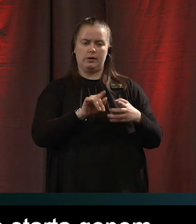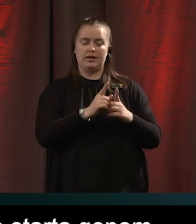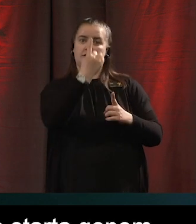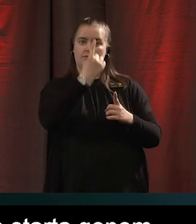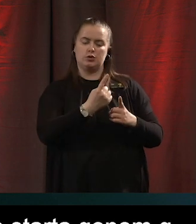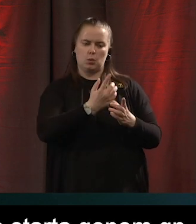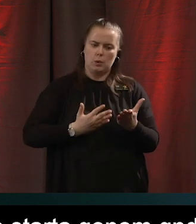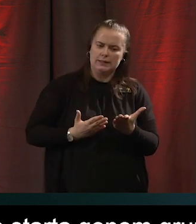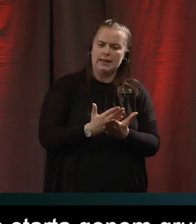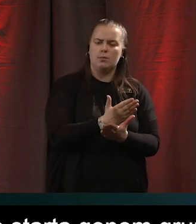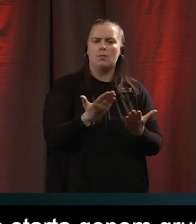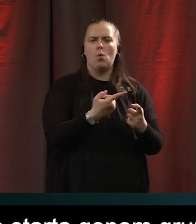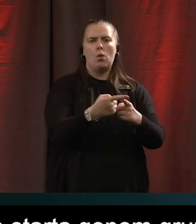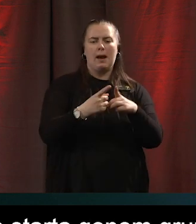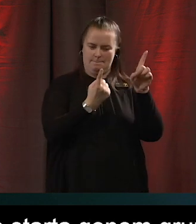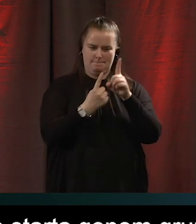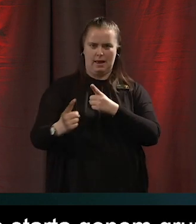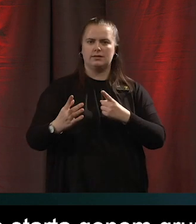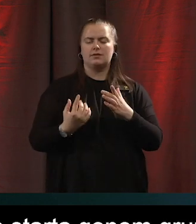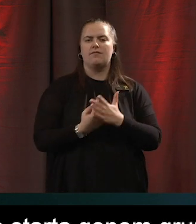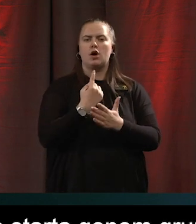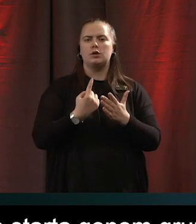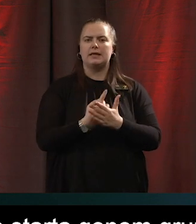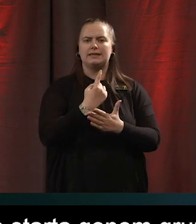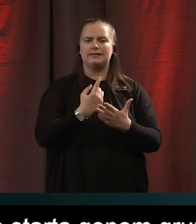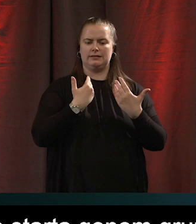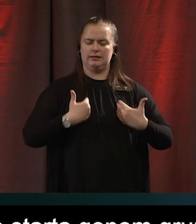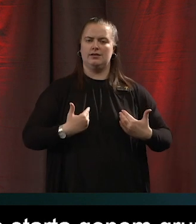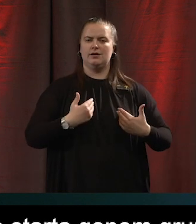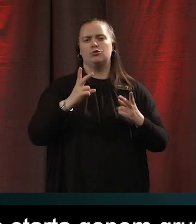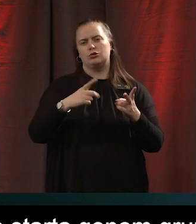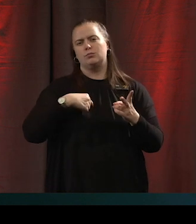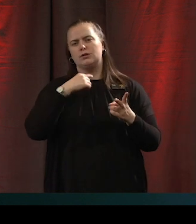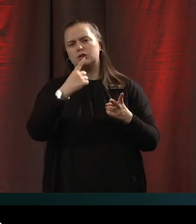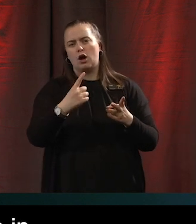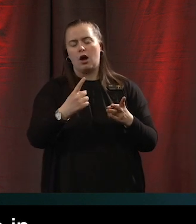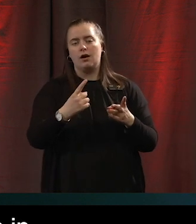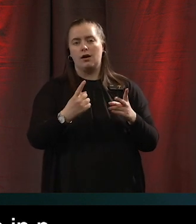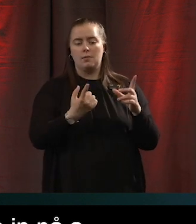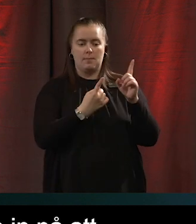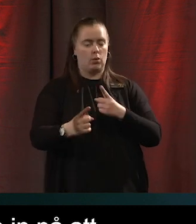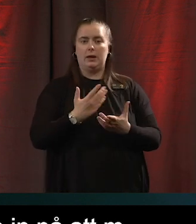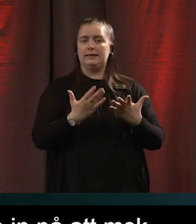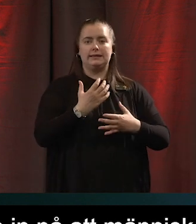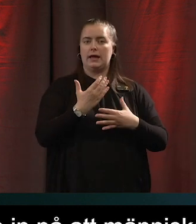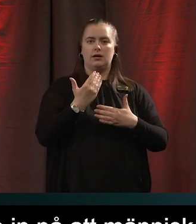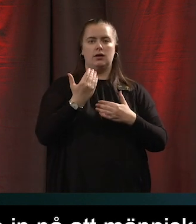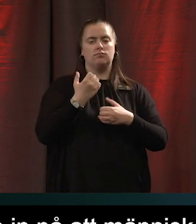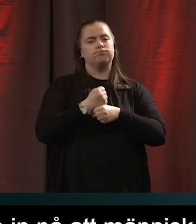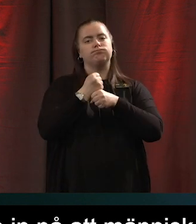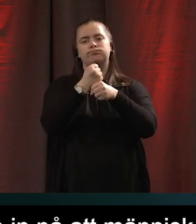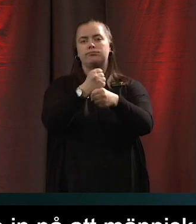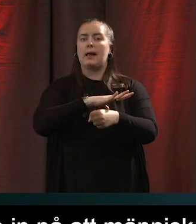mänskliga förutsättningar och nu gick jag ju inte in på det här med att människan inte konstant över hela sitt liv heller vår syn kommer påverkas